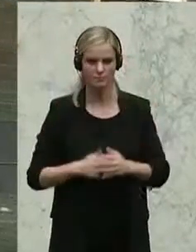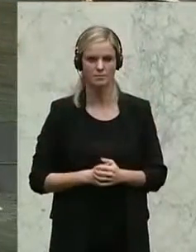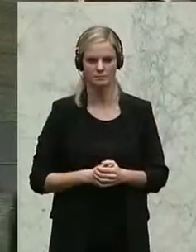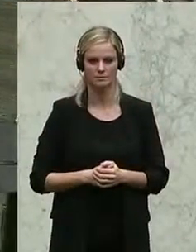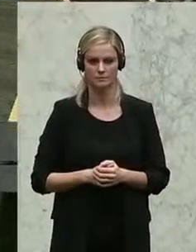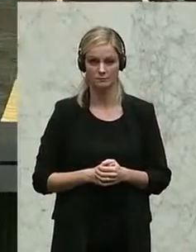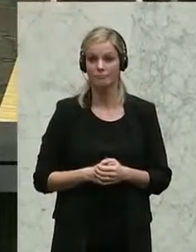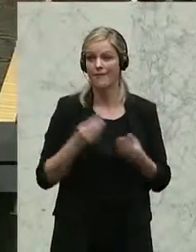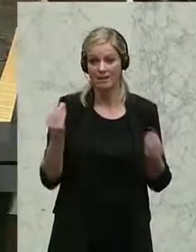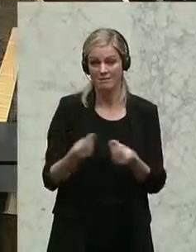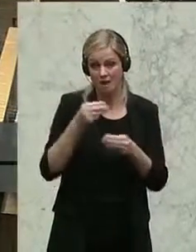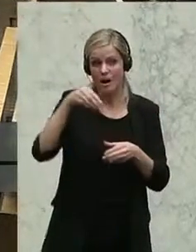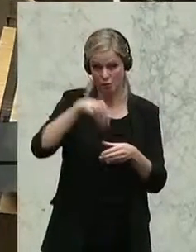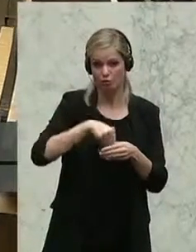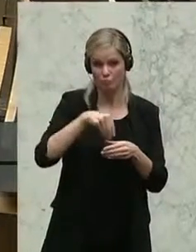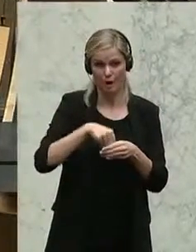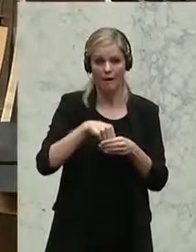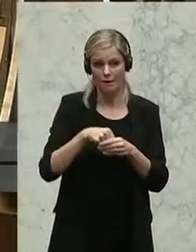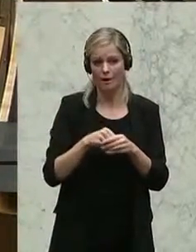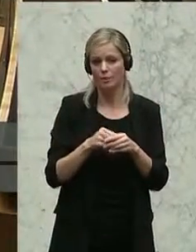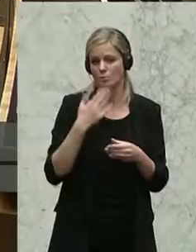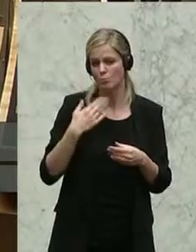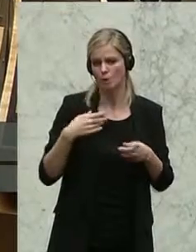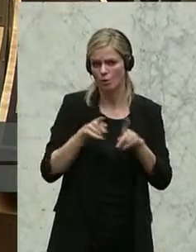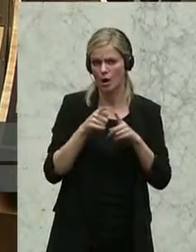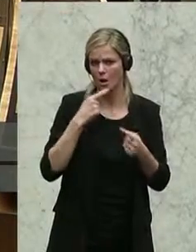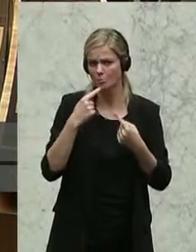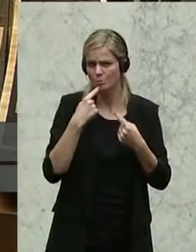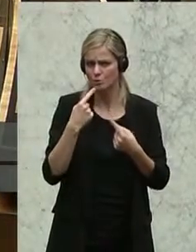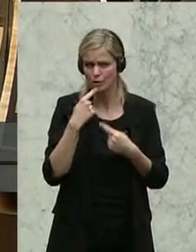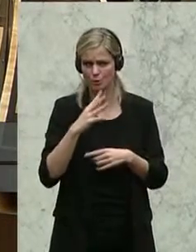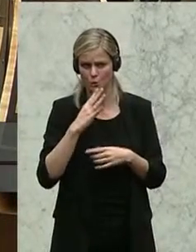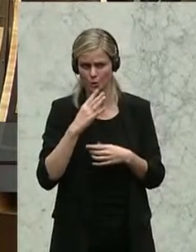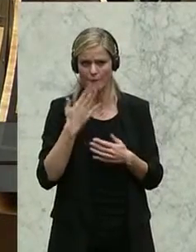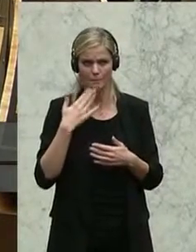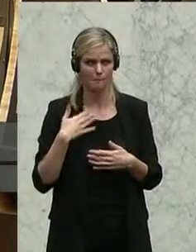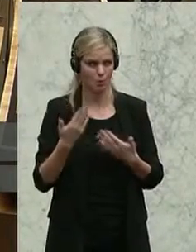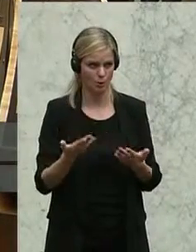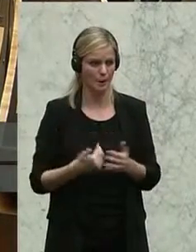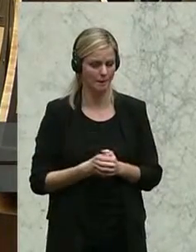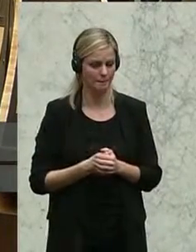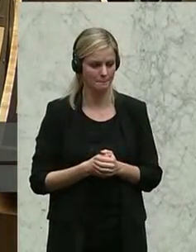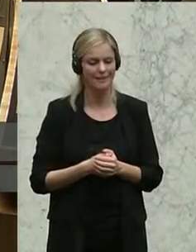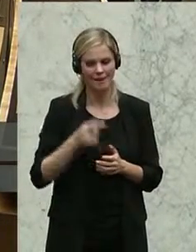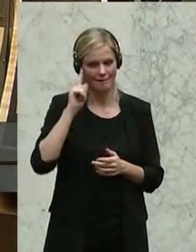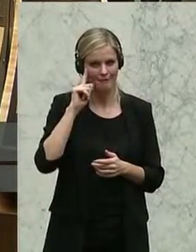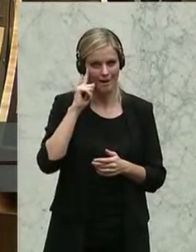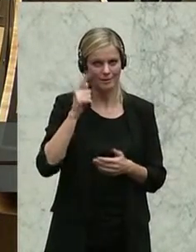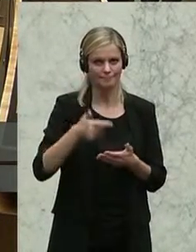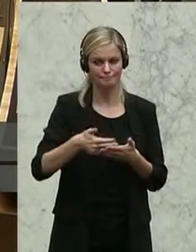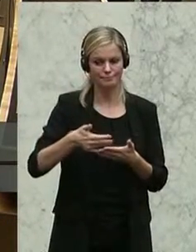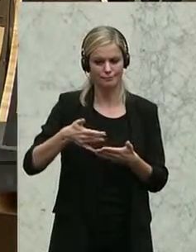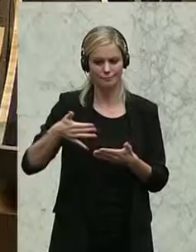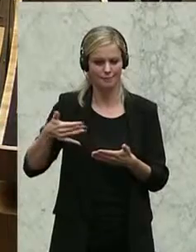Über Einsparungspotenziale möchte ich auch noch reden. Ich weiß, ich habe ohne Erfolg in der letzten